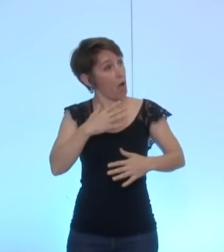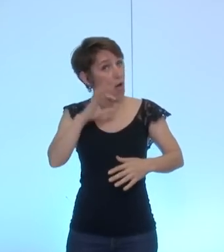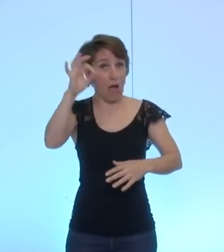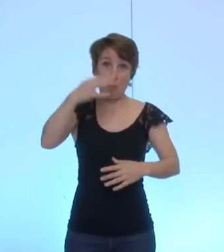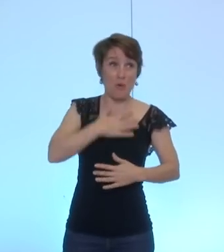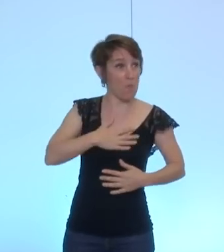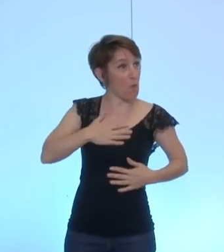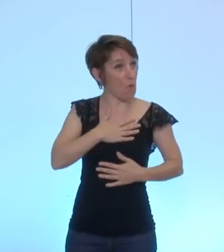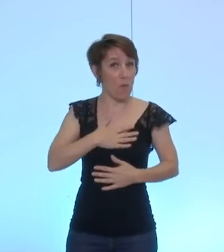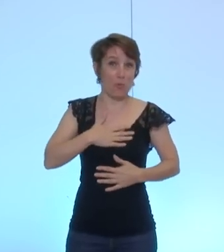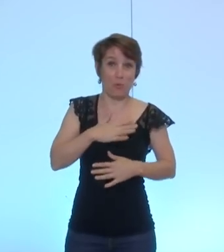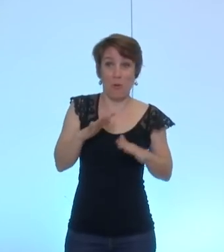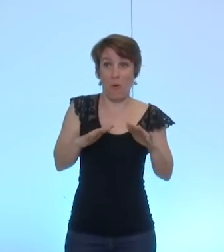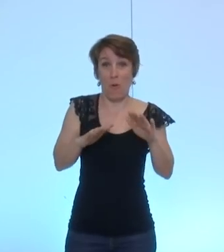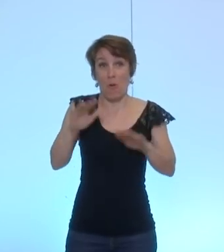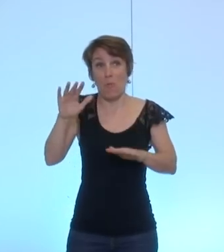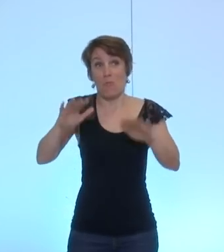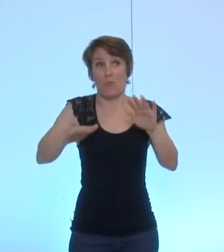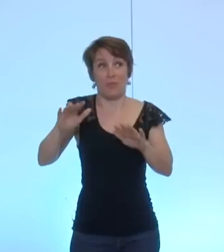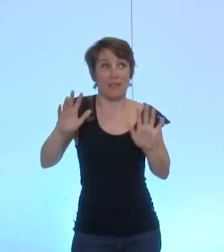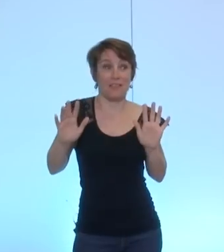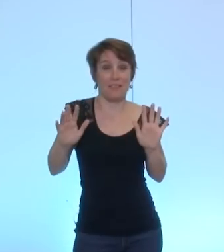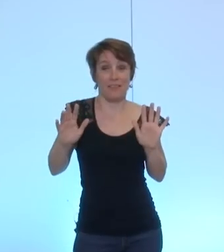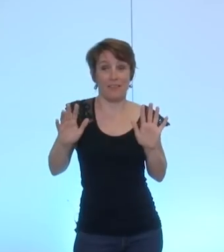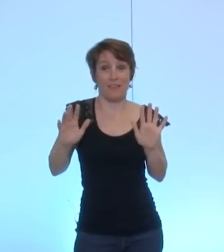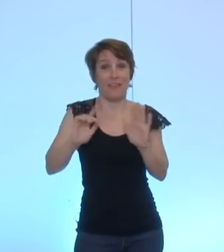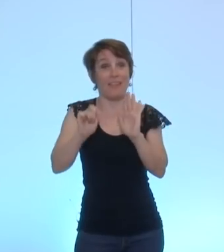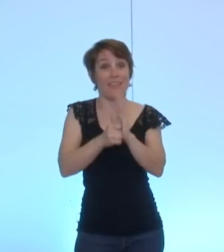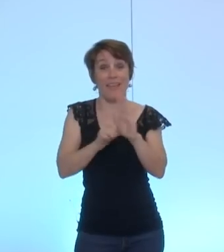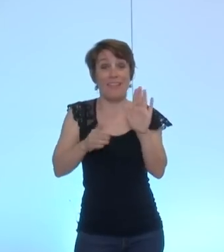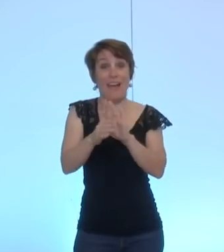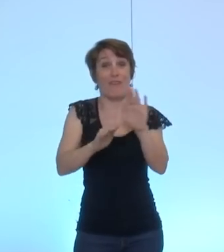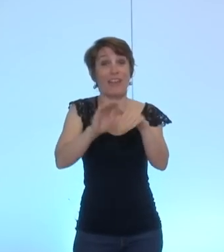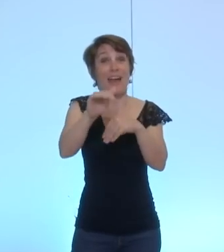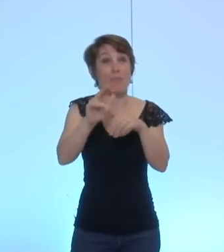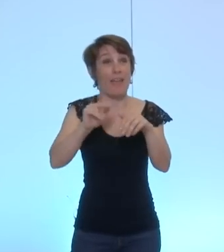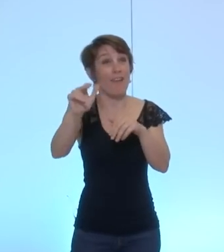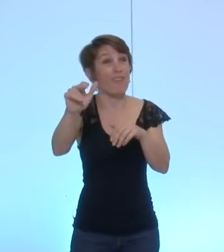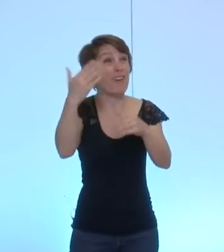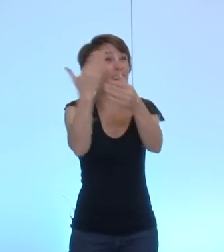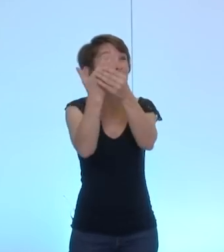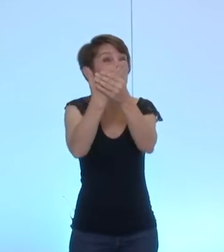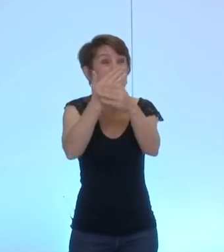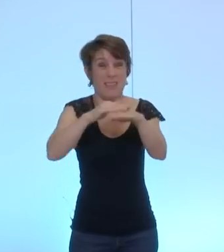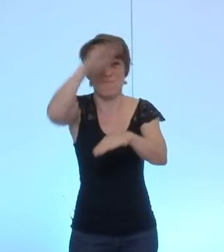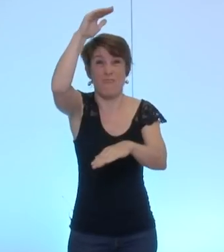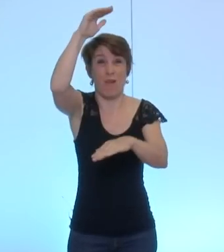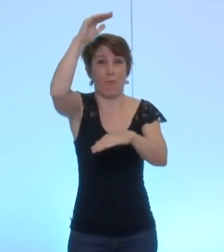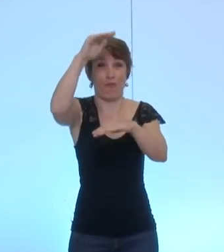avait une opportunité après le mois d'avril de réduire un petit peu sa charge de travail